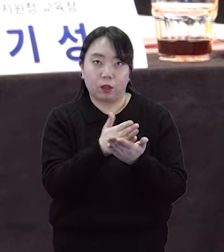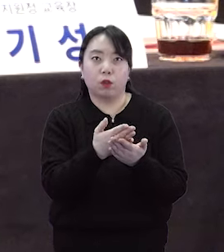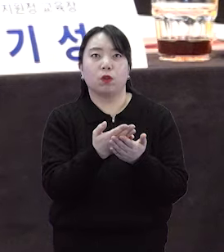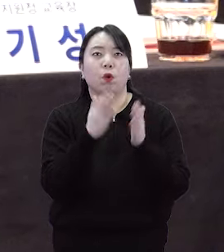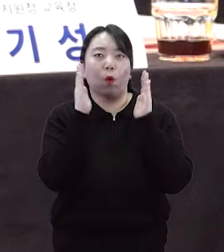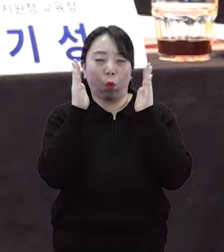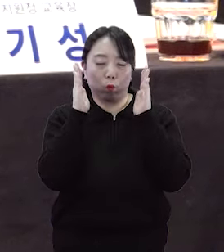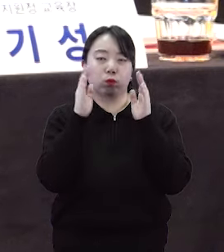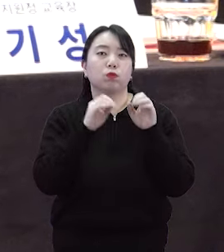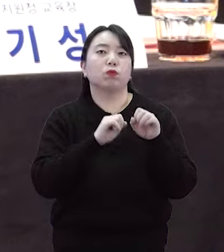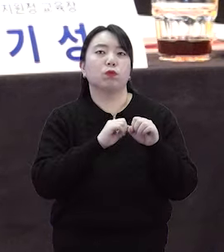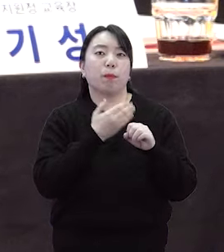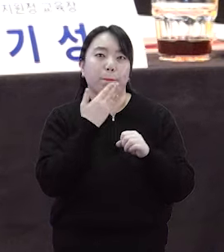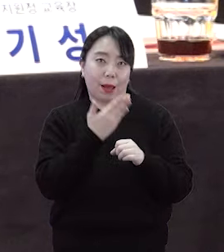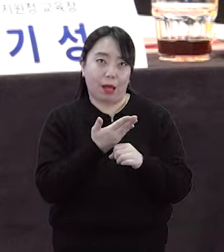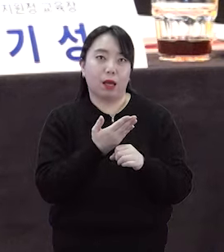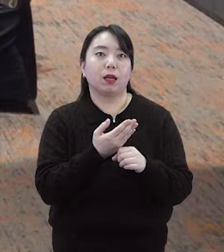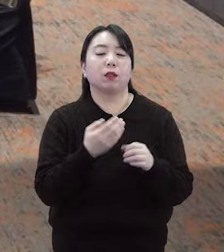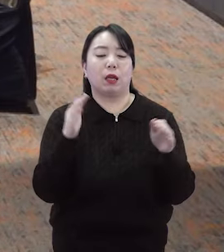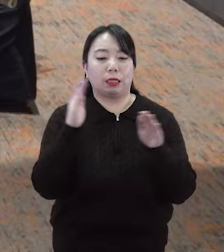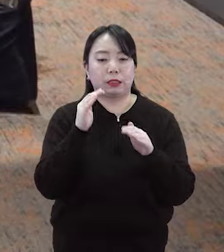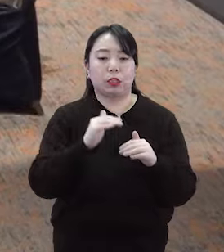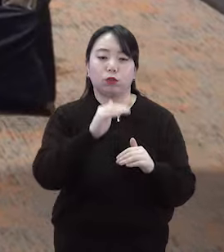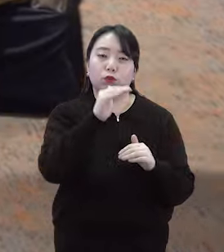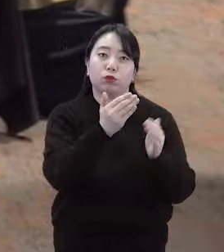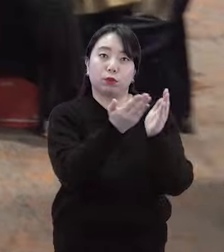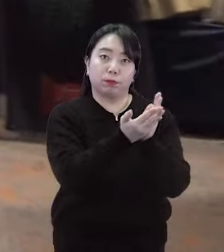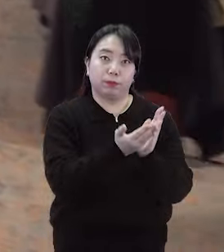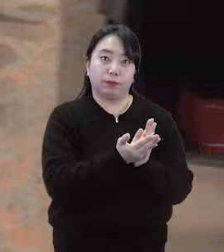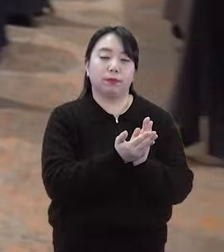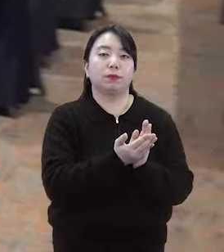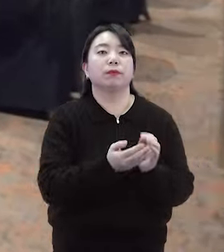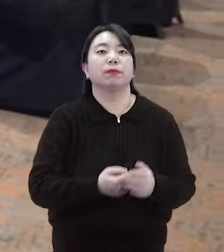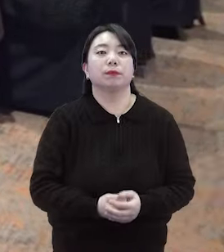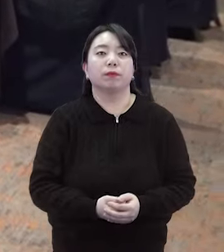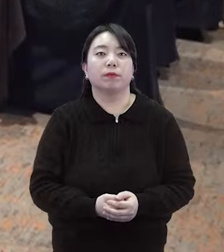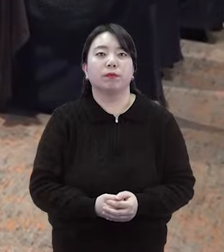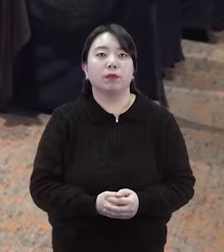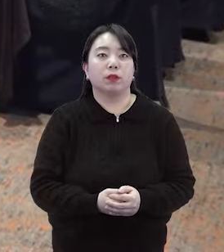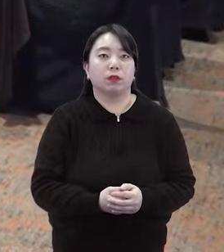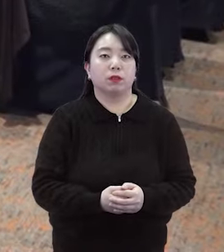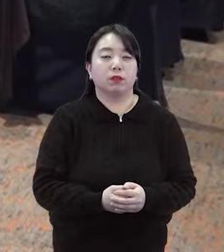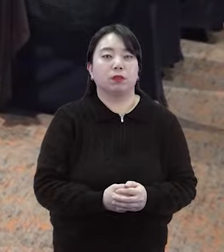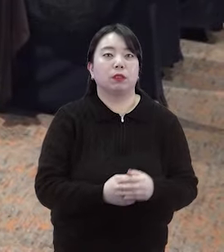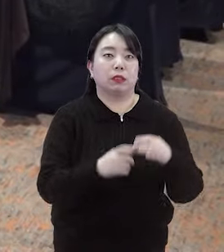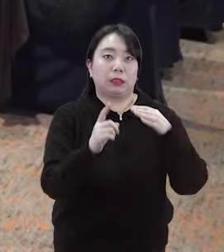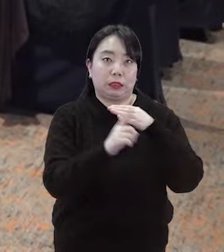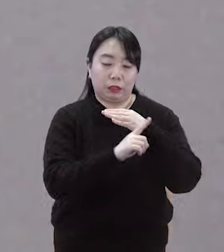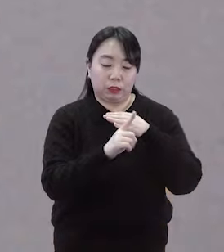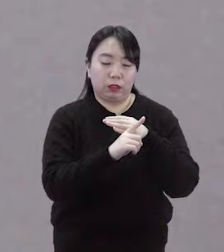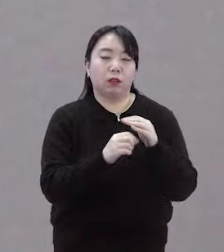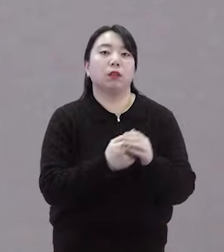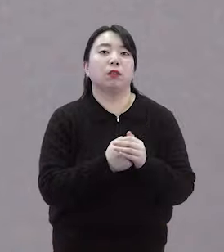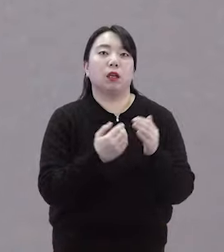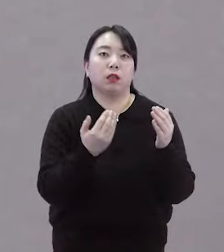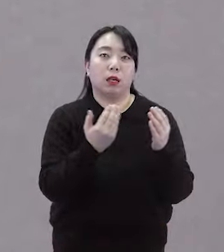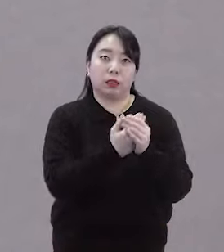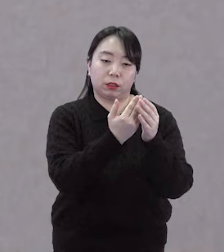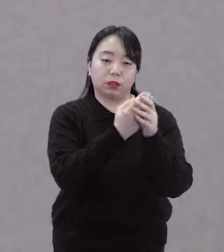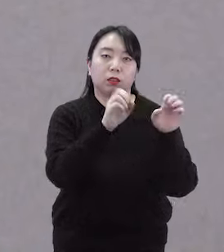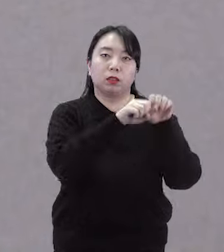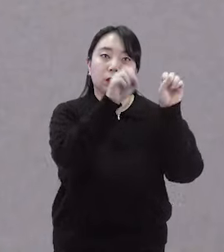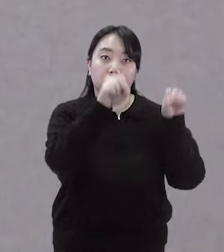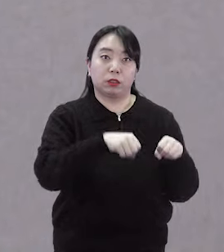때문에 학생들의 수준별 학습을 가능하게 합니다 이로써 충남교육청은 디지털 기반 학력 향상